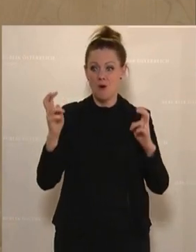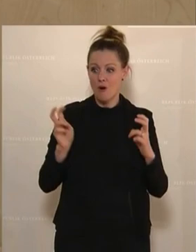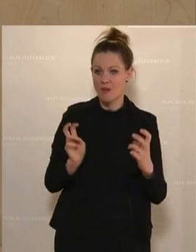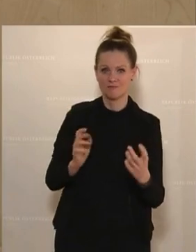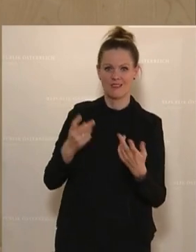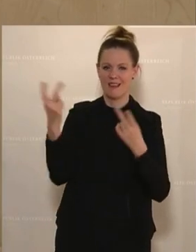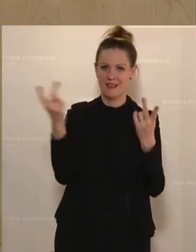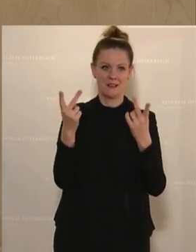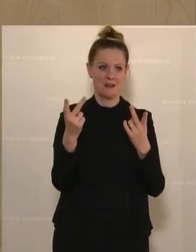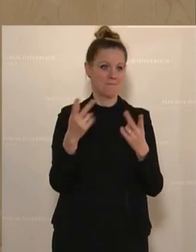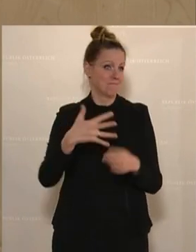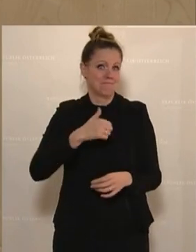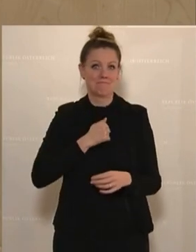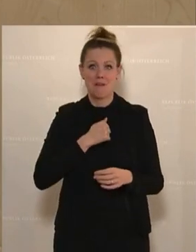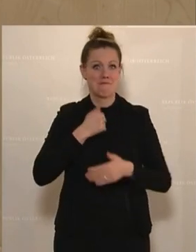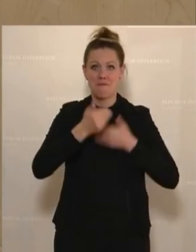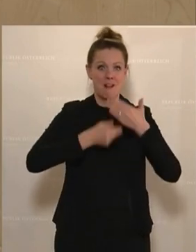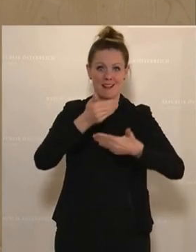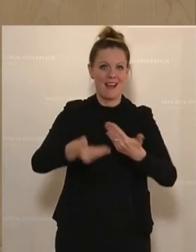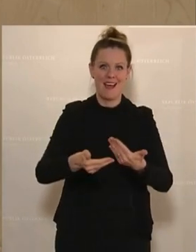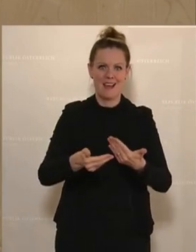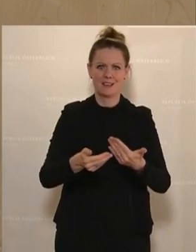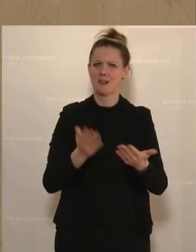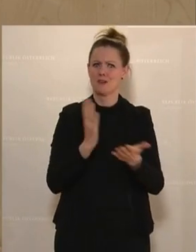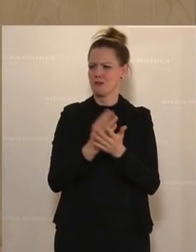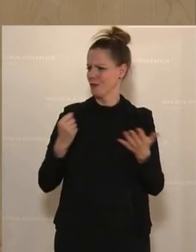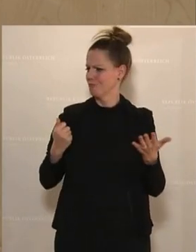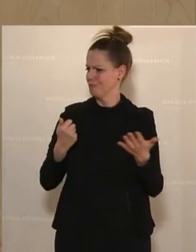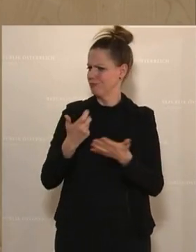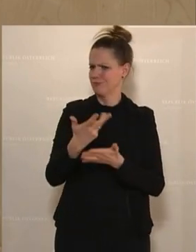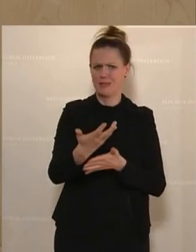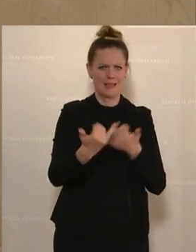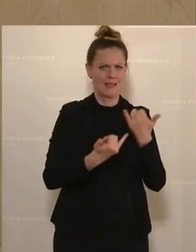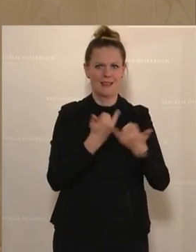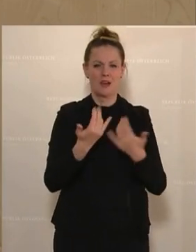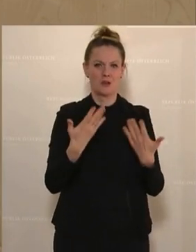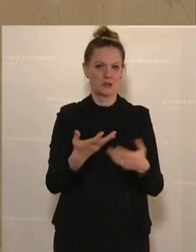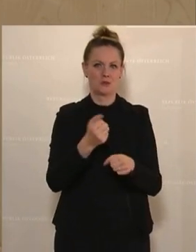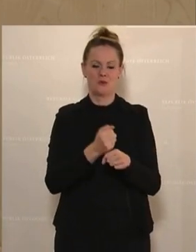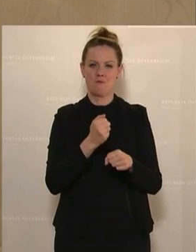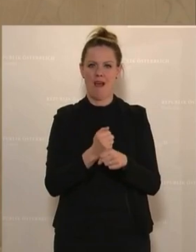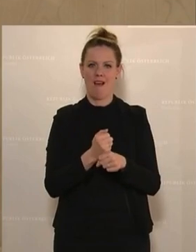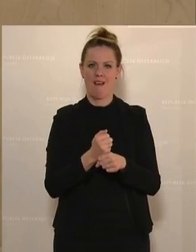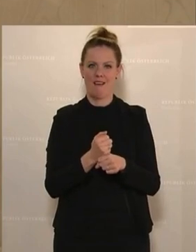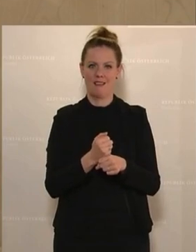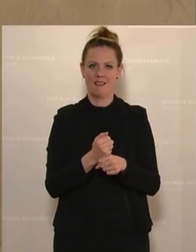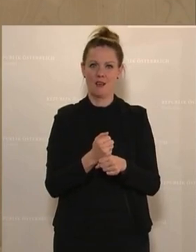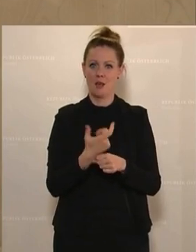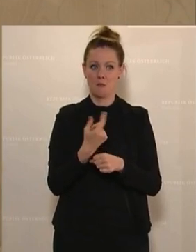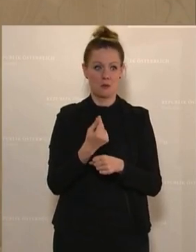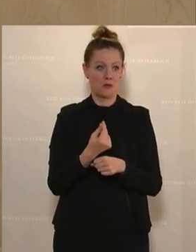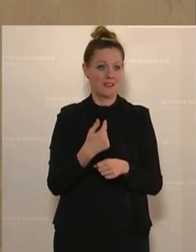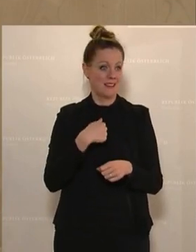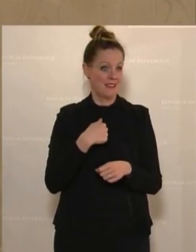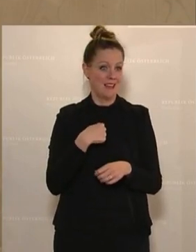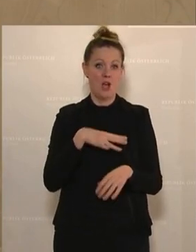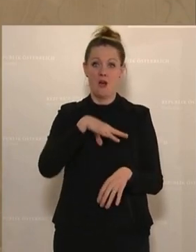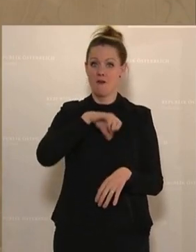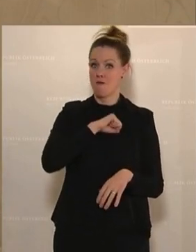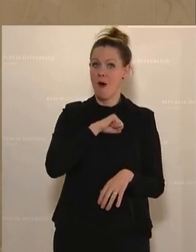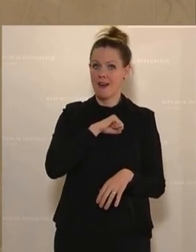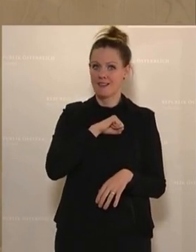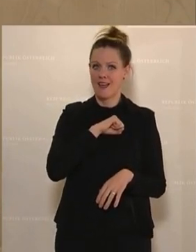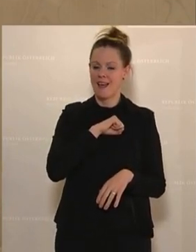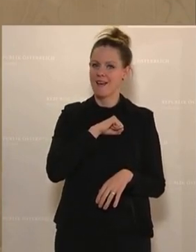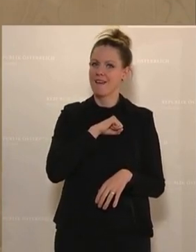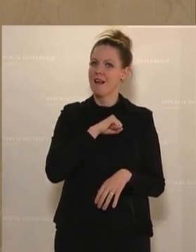machen das sehr erfolgreich und wir machen das wirklich über viele Jahre in einer Art und Weise, dass ich nicht nur den Vorteil habe oder dieses große Privileg